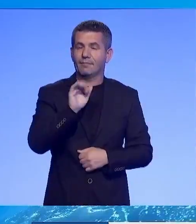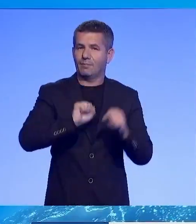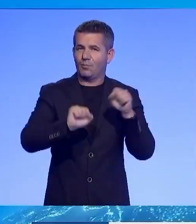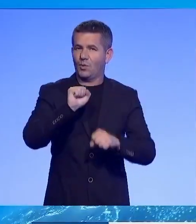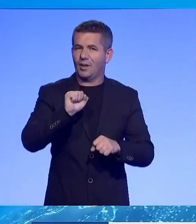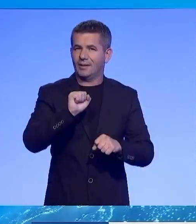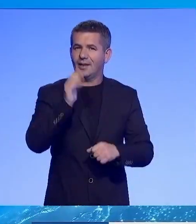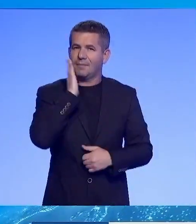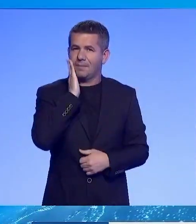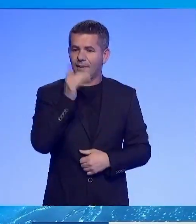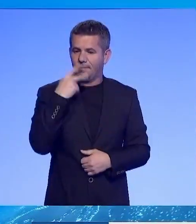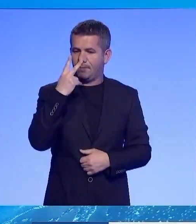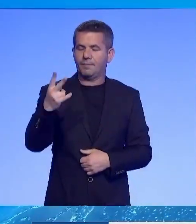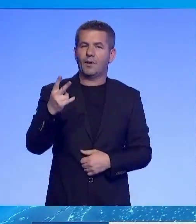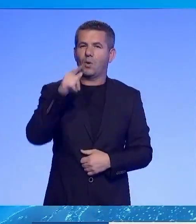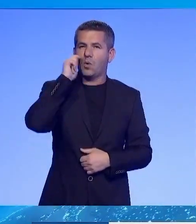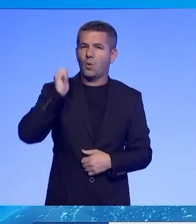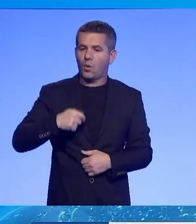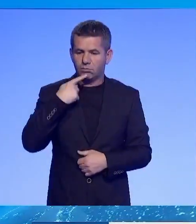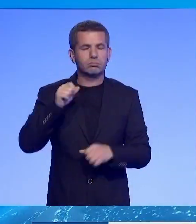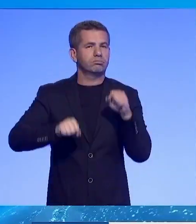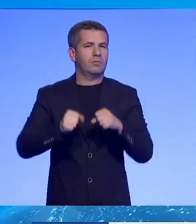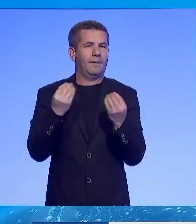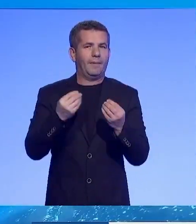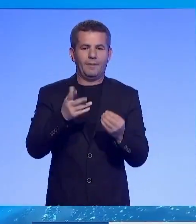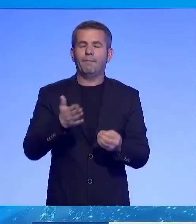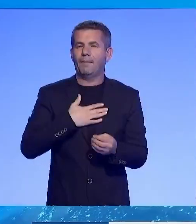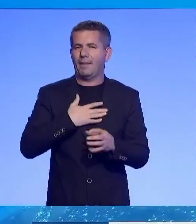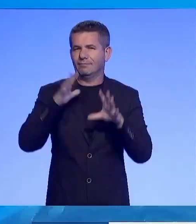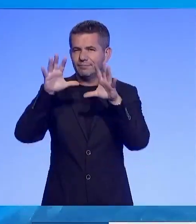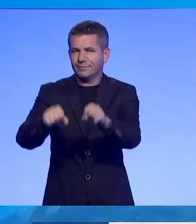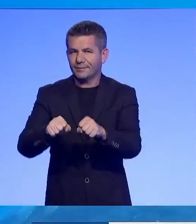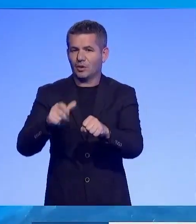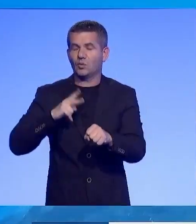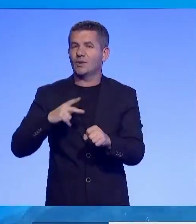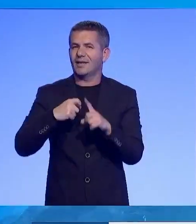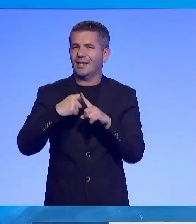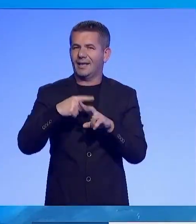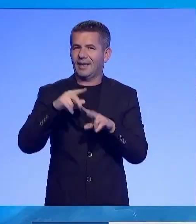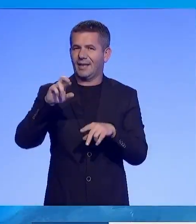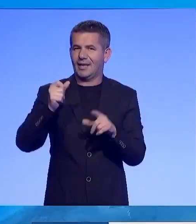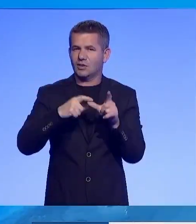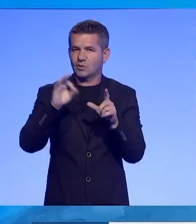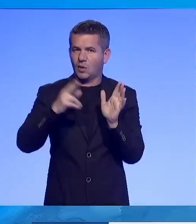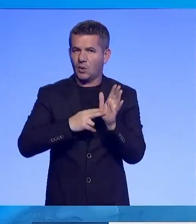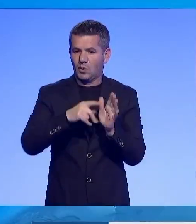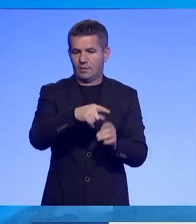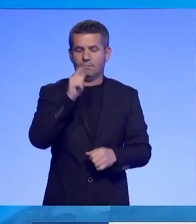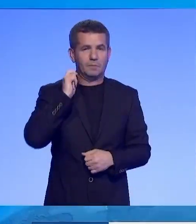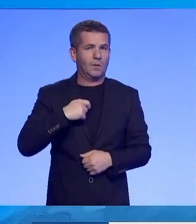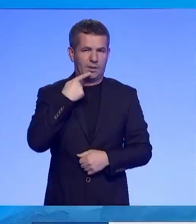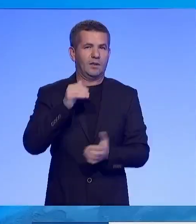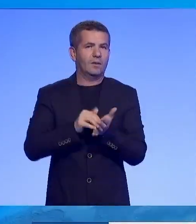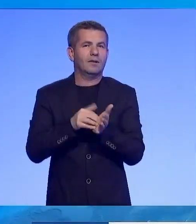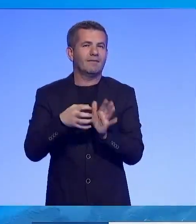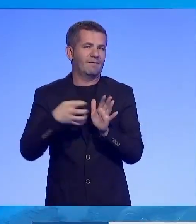Austin, thasë se trupat Ukrajinëse ishin të afta për të rrimar qytetin një gorë, por Ukraina ka thënë se ishte ende duke luktuar në zonë